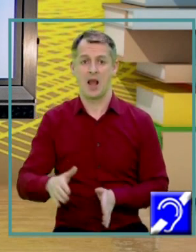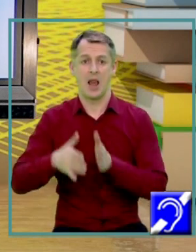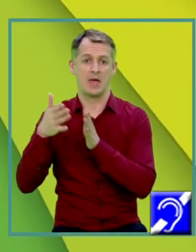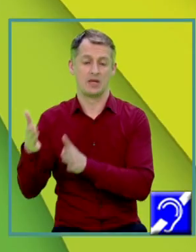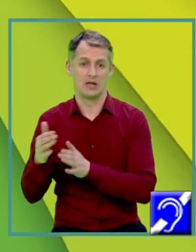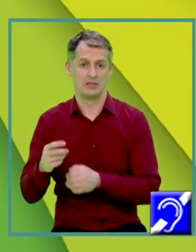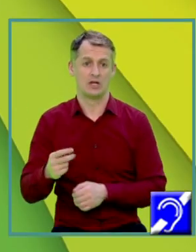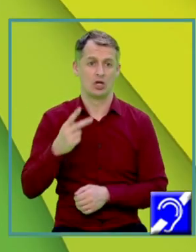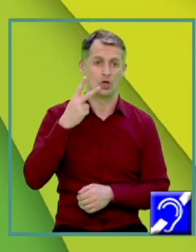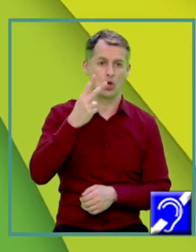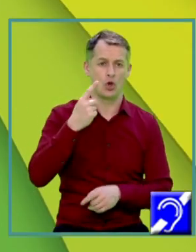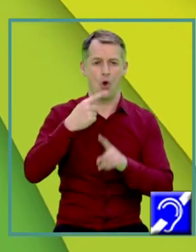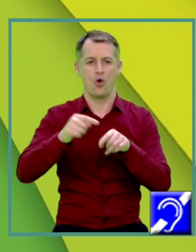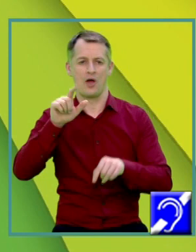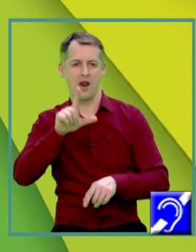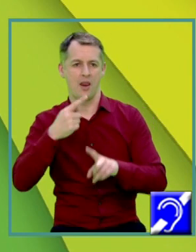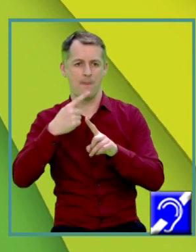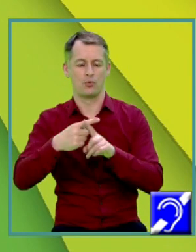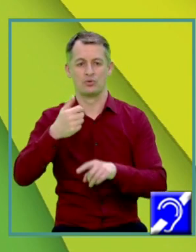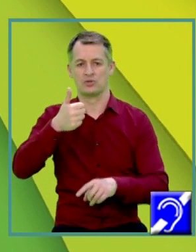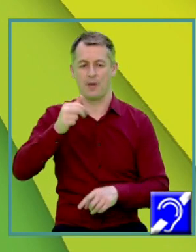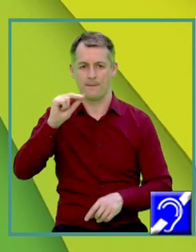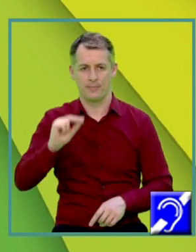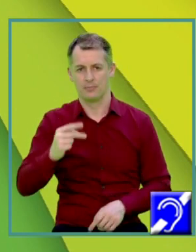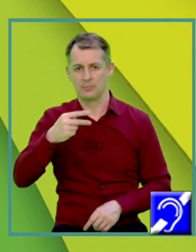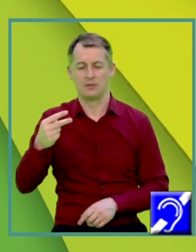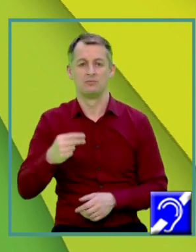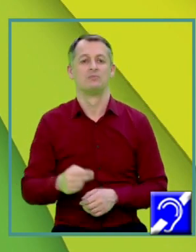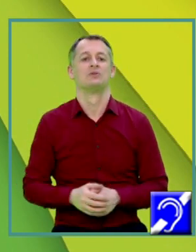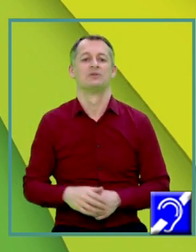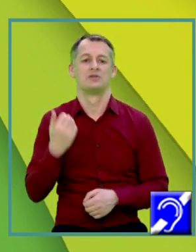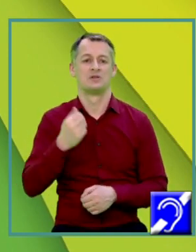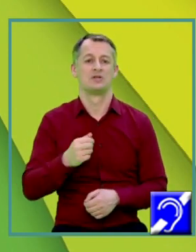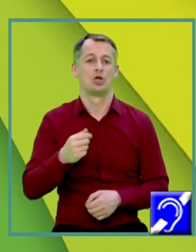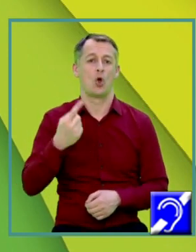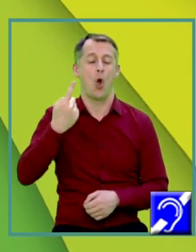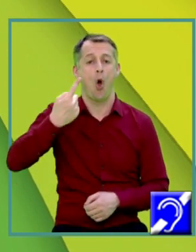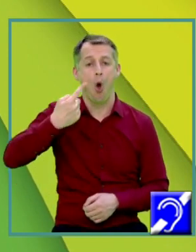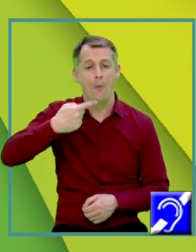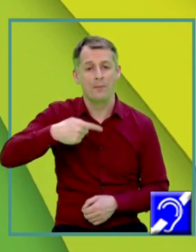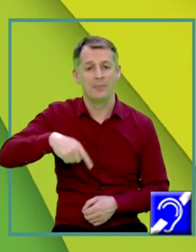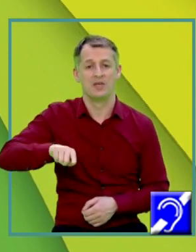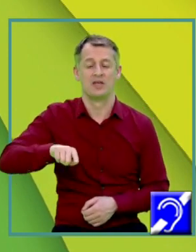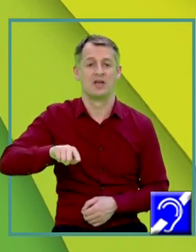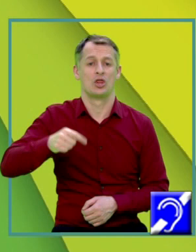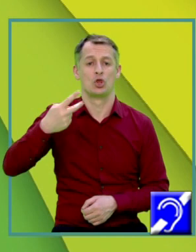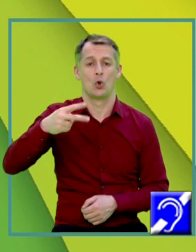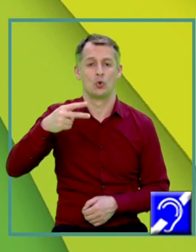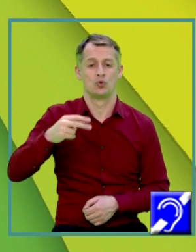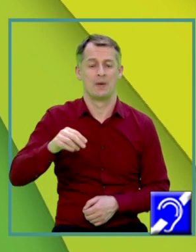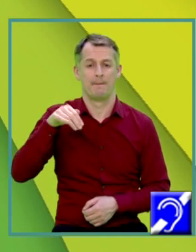piramidei Am înlocuit ceea ce cunoșteam și am obținut 1200 metri pătrați Și atunci arie